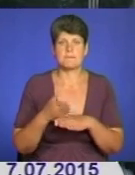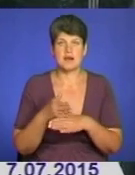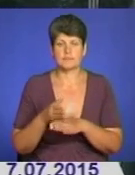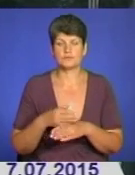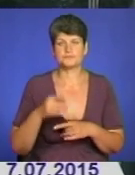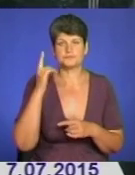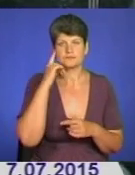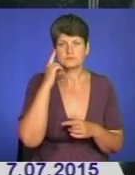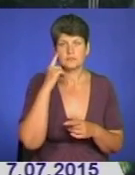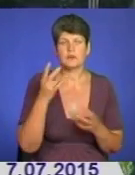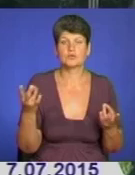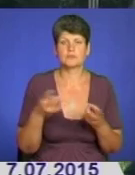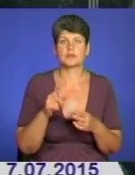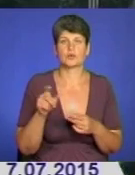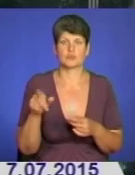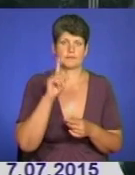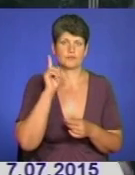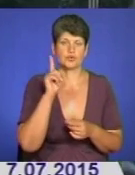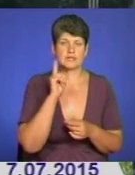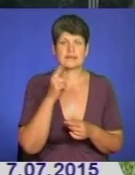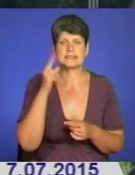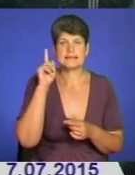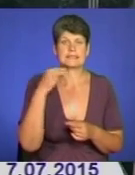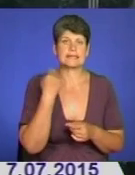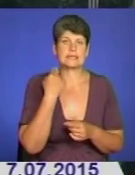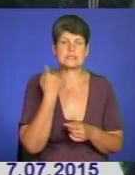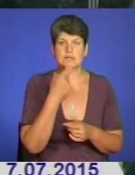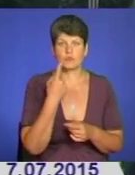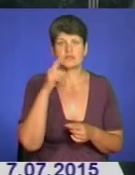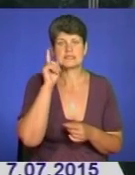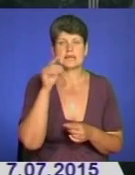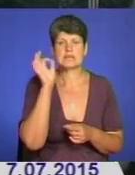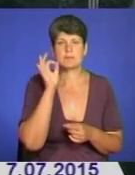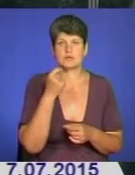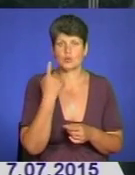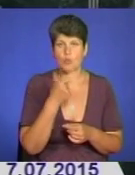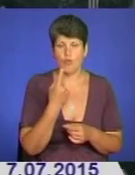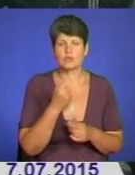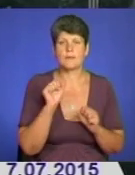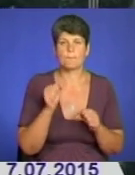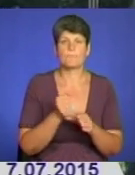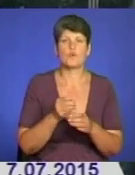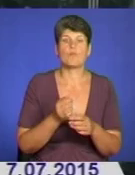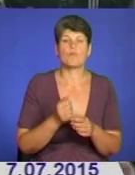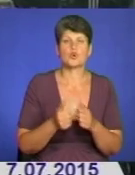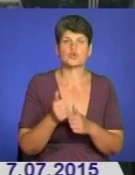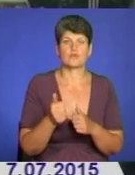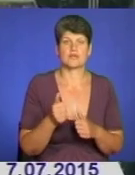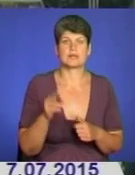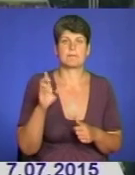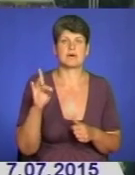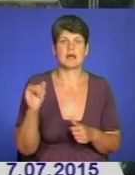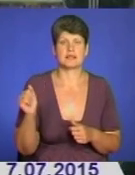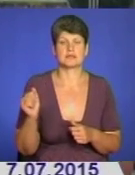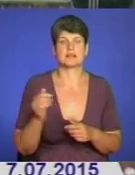Нам потрібні люди, молоді люди, котрі знають англійську мову, котрі знають німецьку мову, котрі можуть просувати бренд Тернопіля на